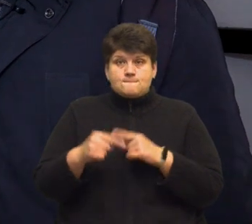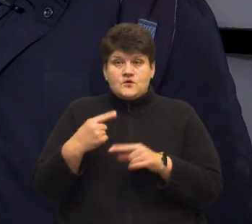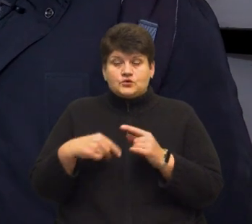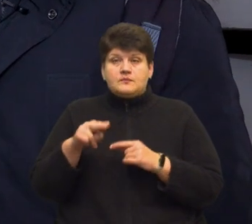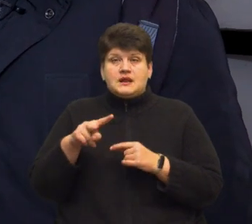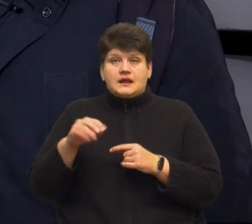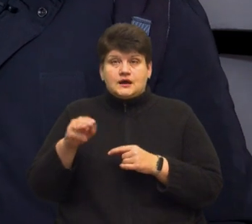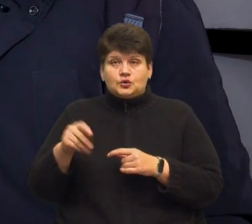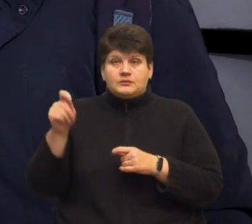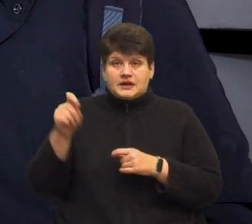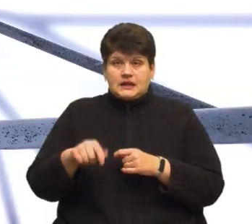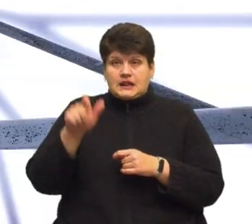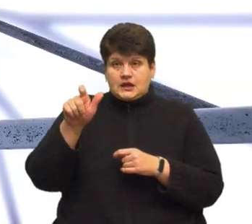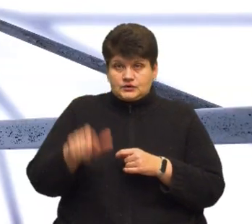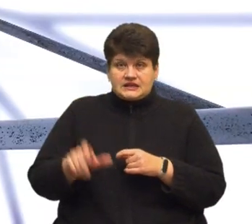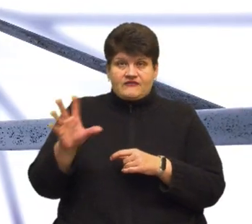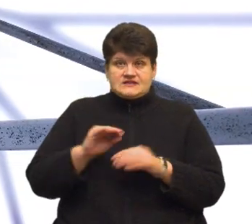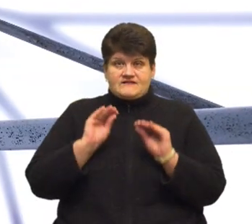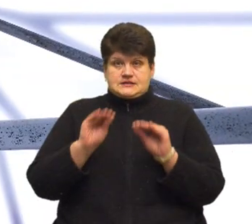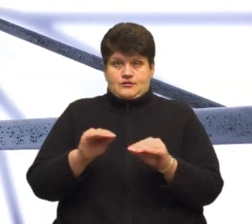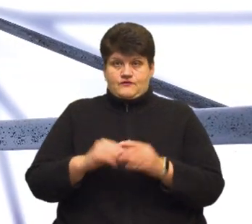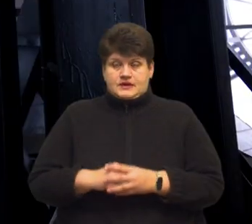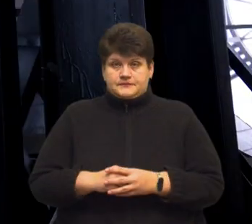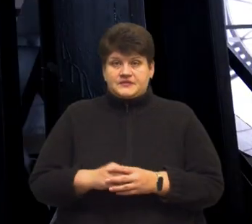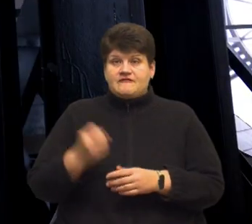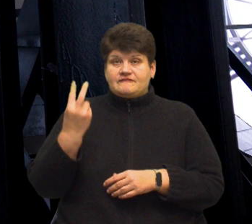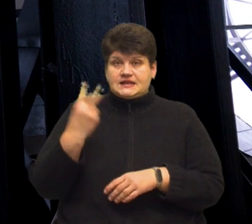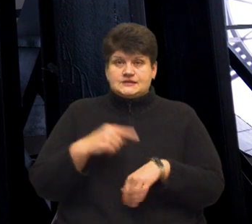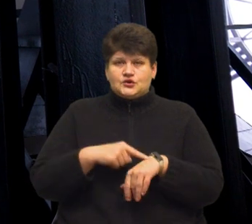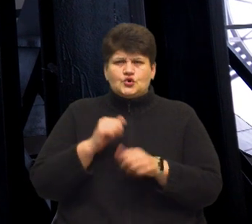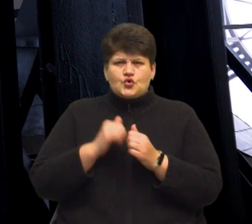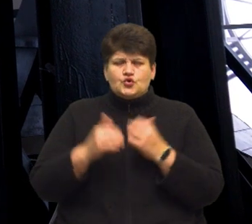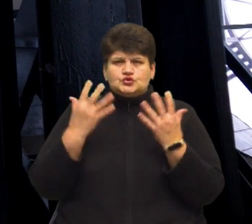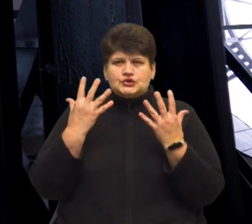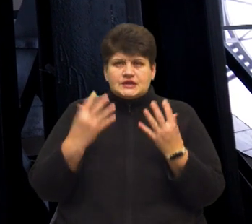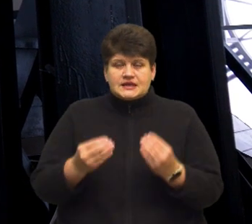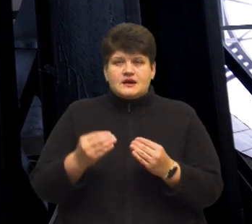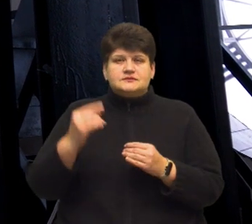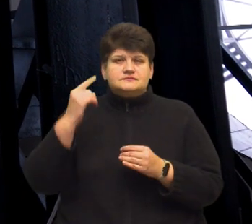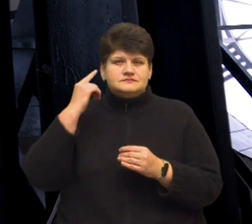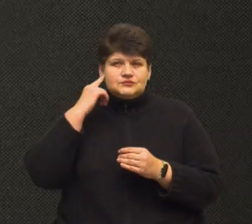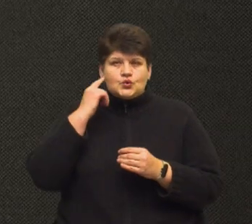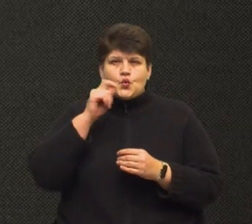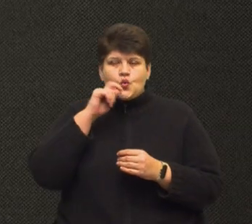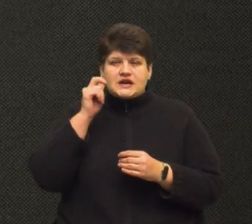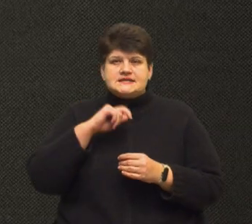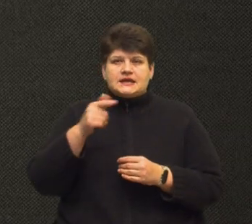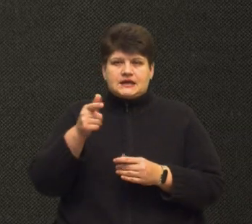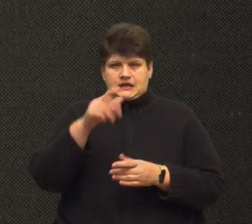Приїхала людина, яка повністю все встановила. А о 12-й годині щодня з годинникової вежі звучить український гімн.